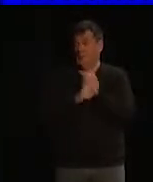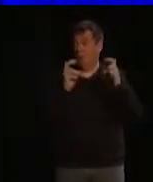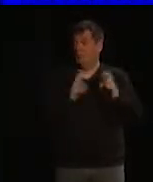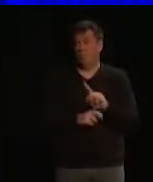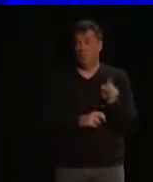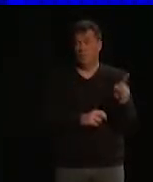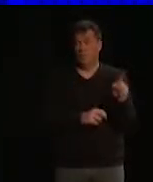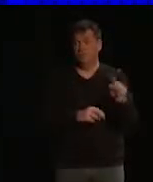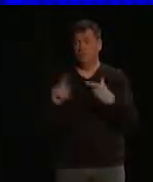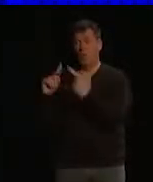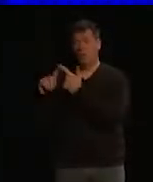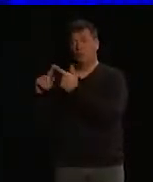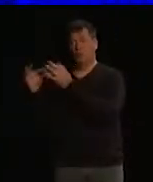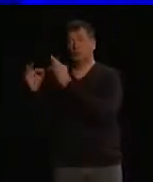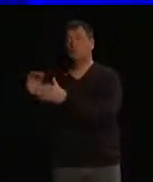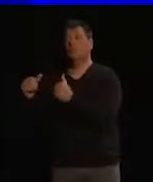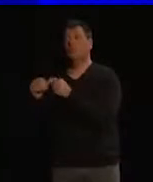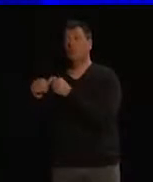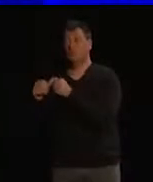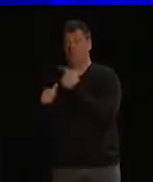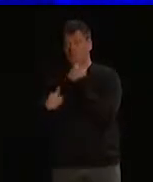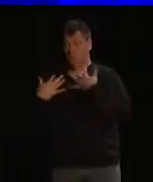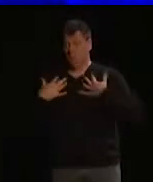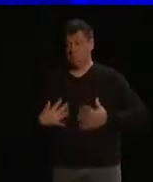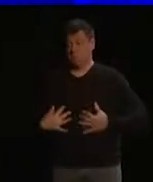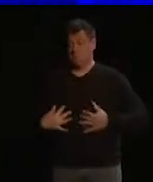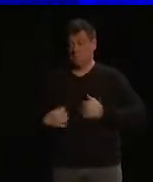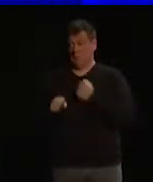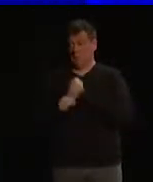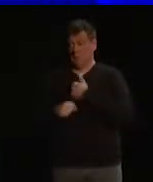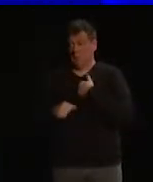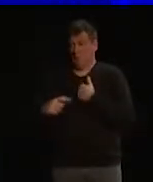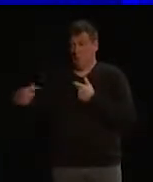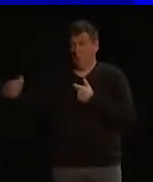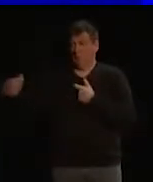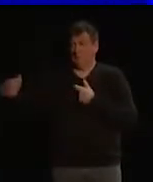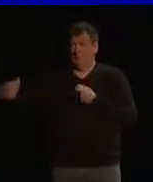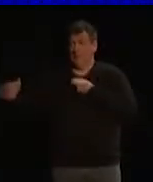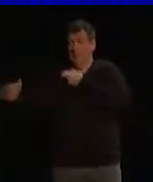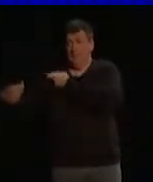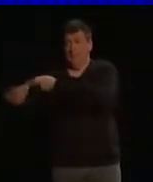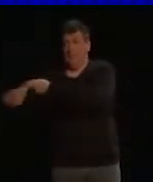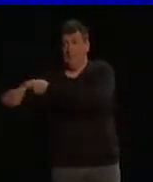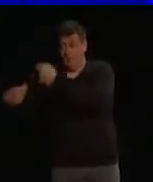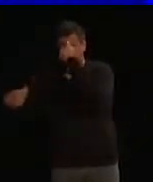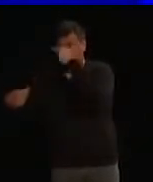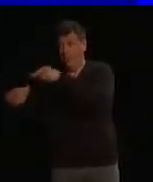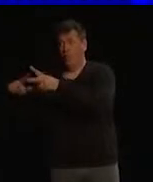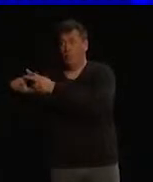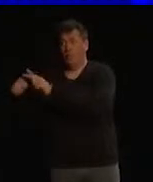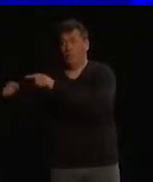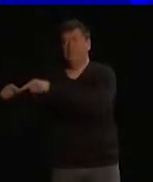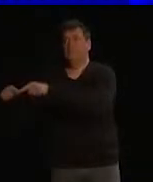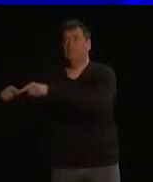et en fait la seule, c'est que vous transformiez votre façon de travailler, que vous adaptiez au comportement de votre outil.